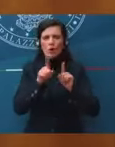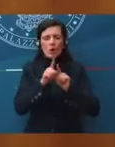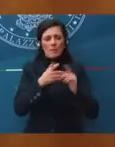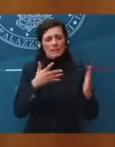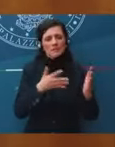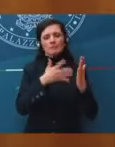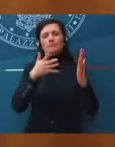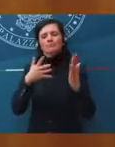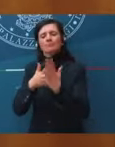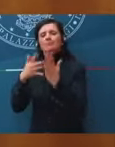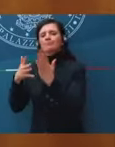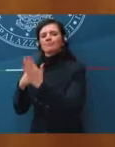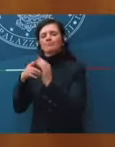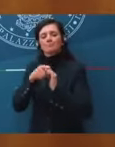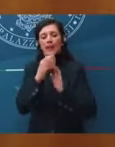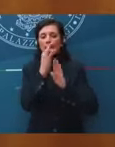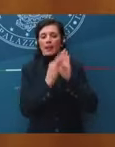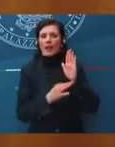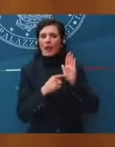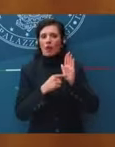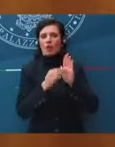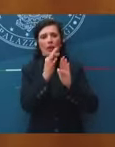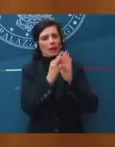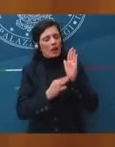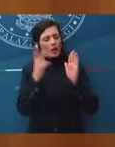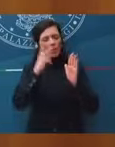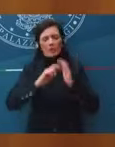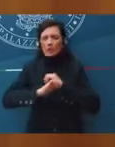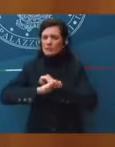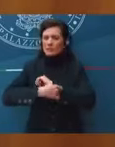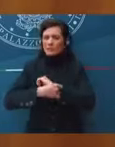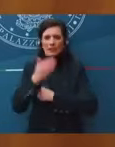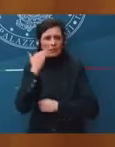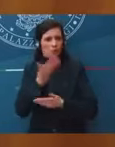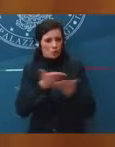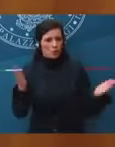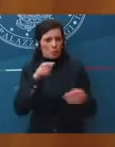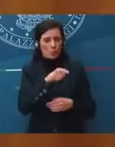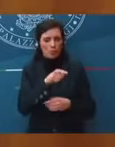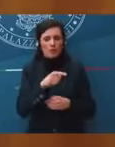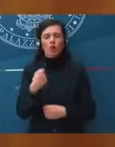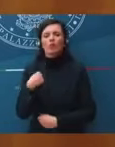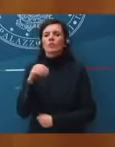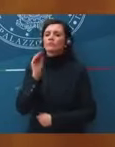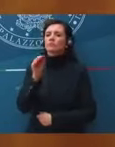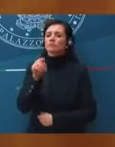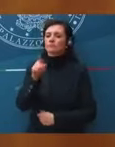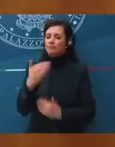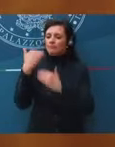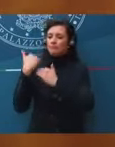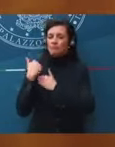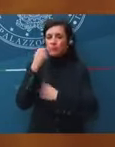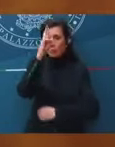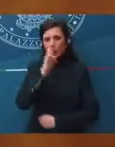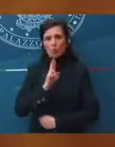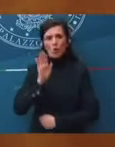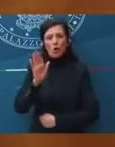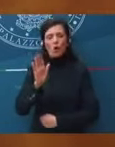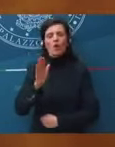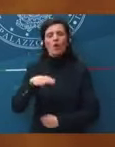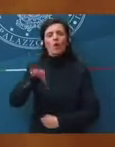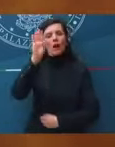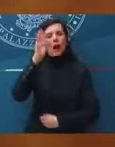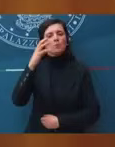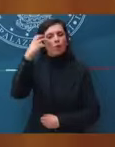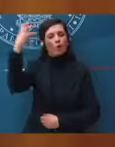che ci sono sulle regole molto stringenti del debito. La mia domanda è, nella sua nuova veste di capo del governo della